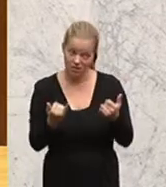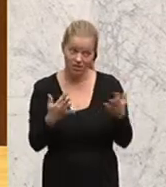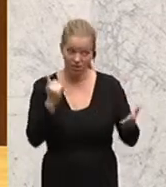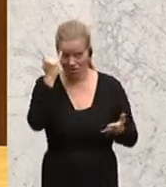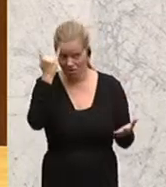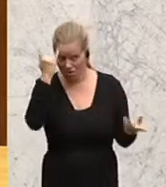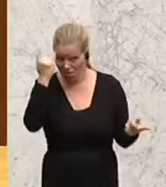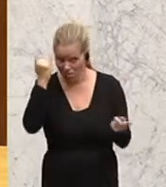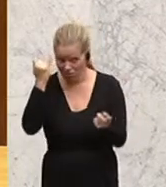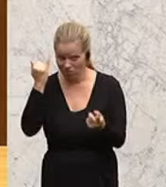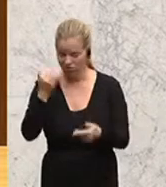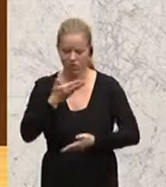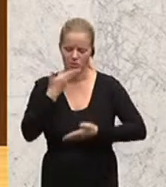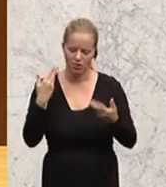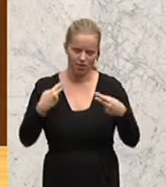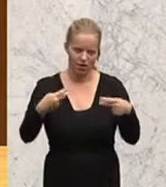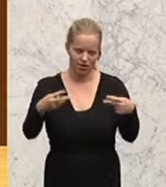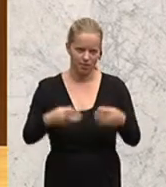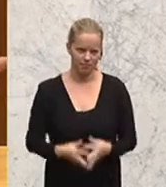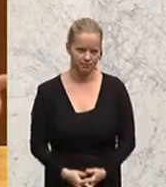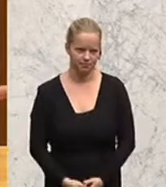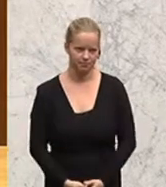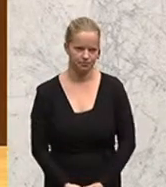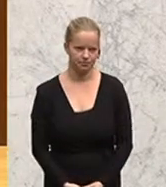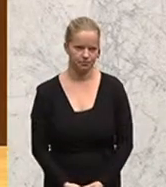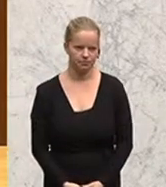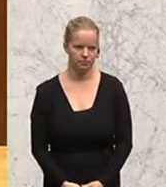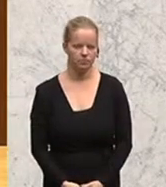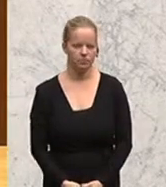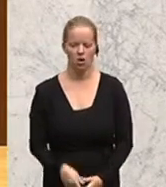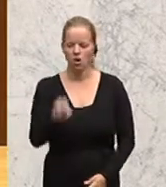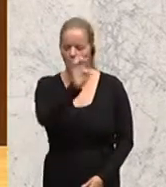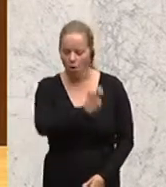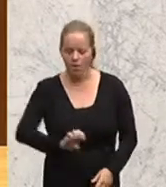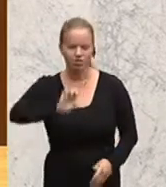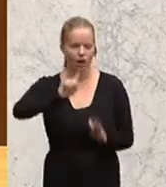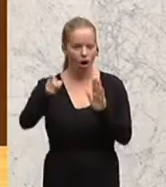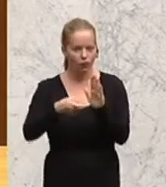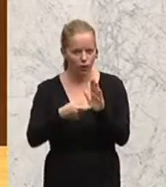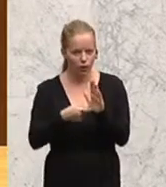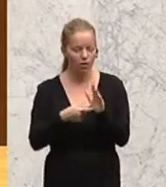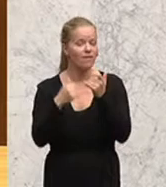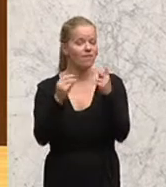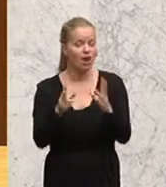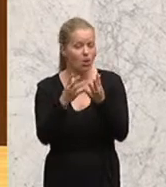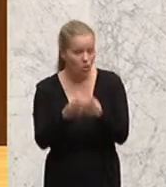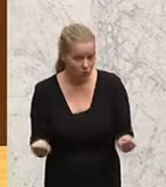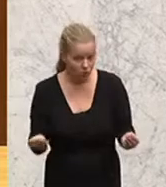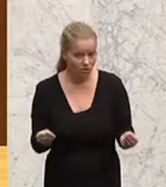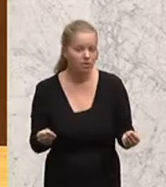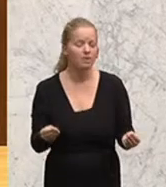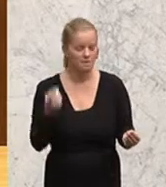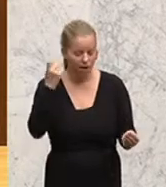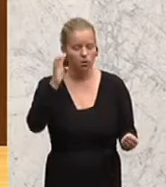kommen wir nicht mehr weiter. Europäische Herausforderungen können nur europäisch, das heißt